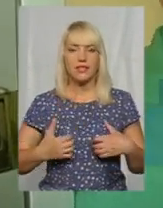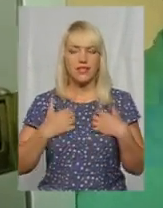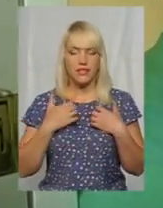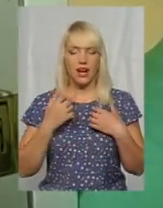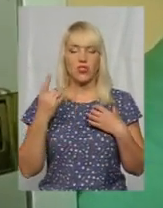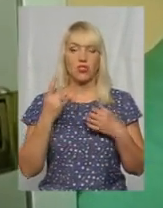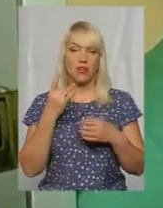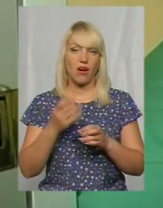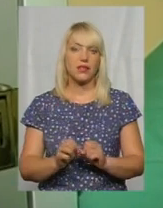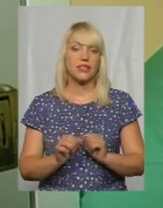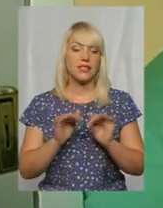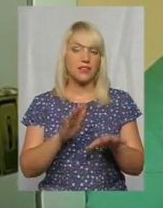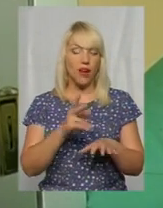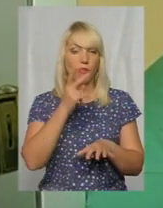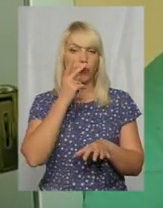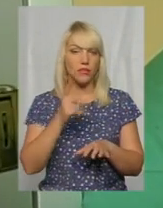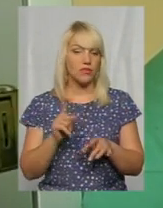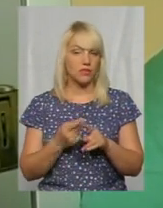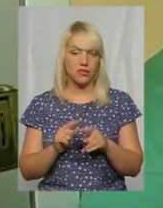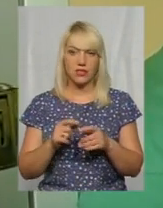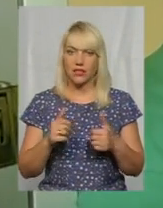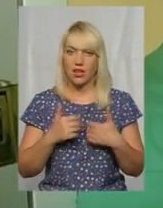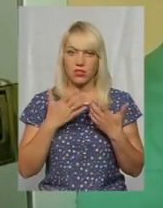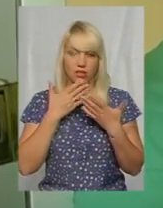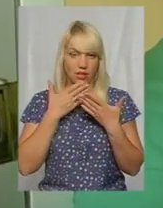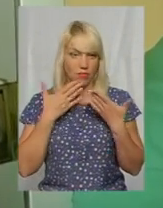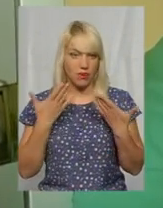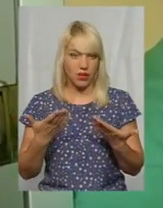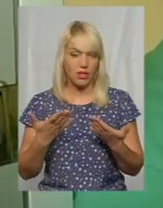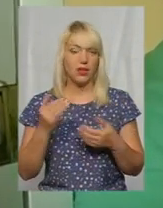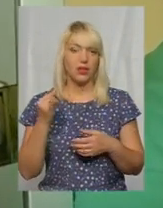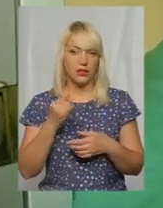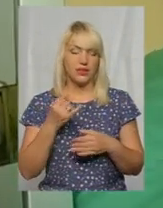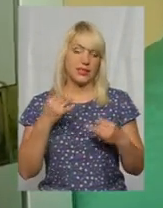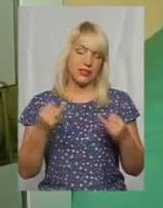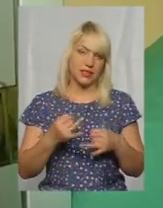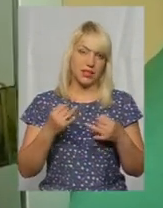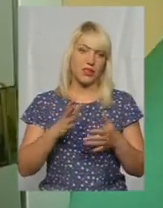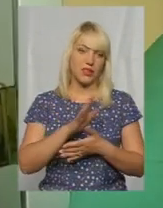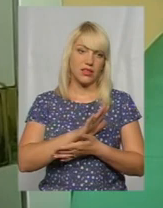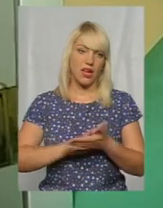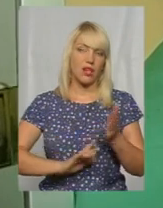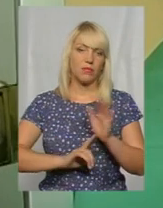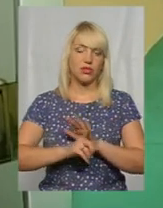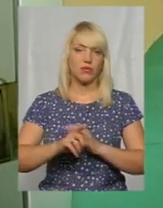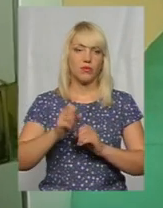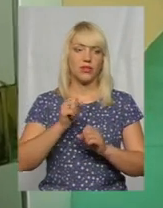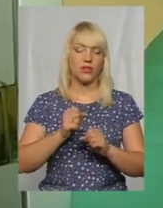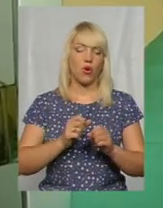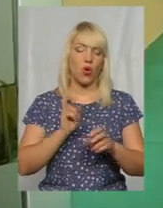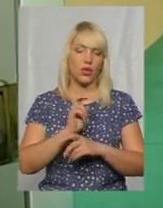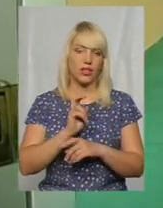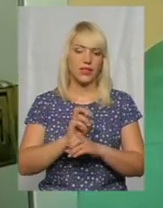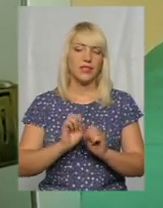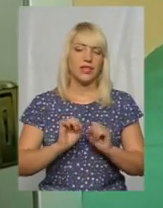подивився, що не настільки страшно, як воно, напевно, має бути. Зацікавилось. Ну, і вже далі почав ходити, просто так здавати кров